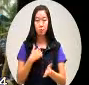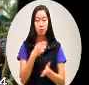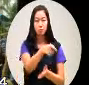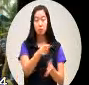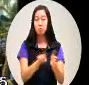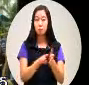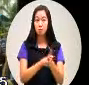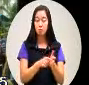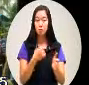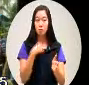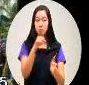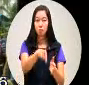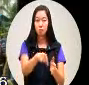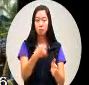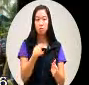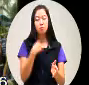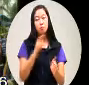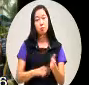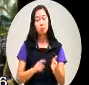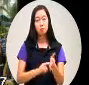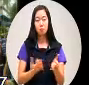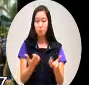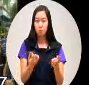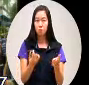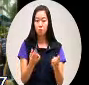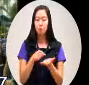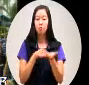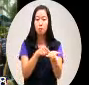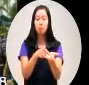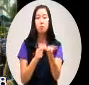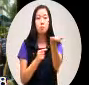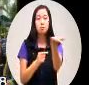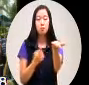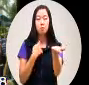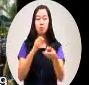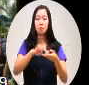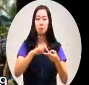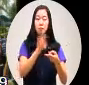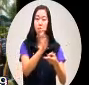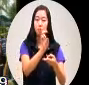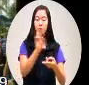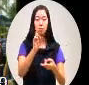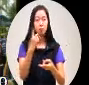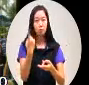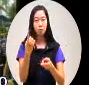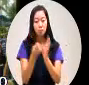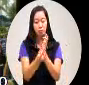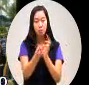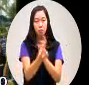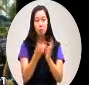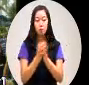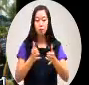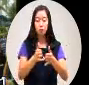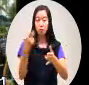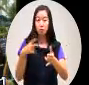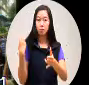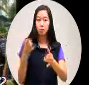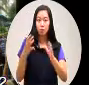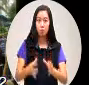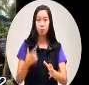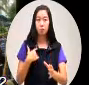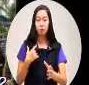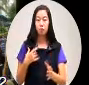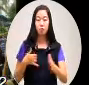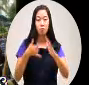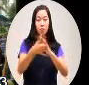时候呢是很单纯的要做陈勤案二十线二十一线的道路重建我突然到大